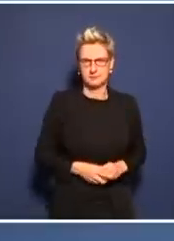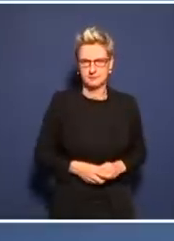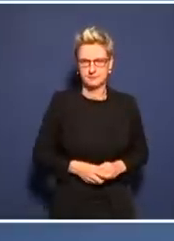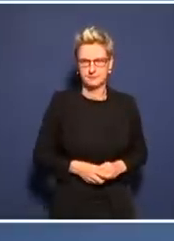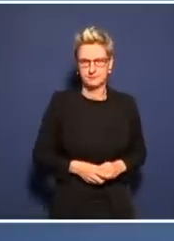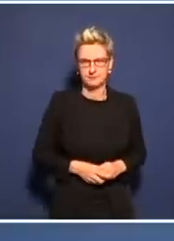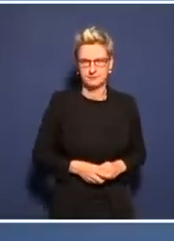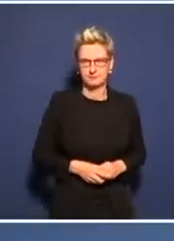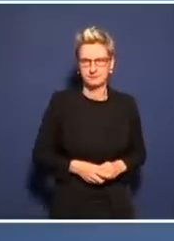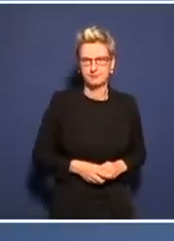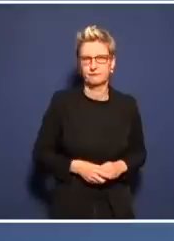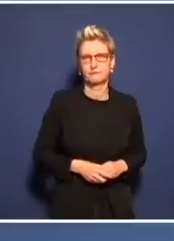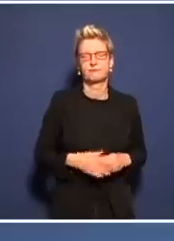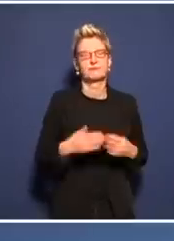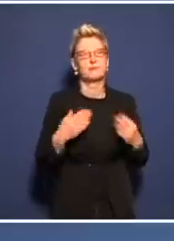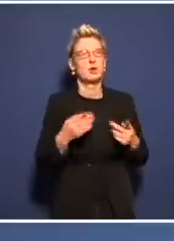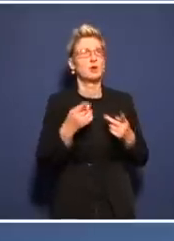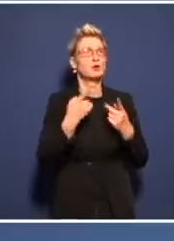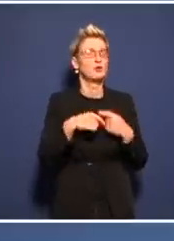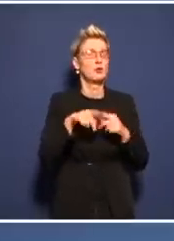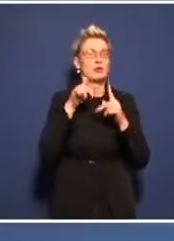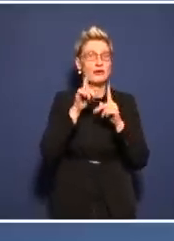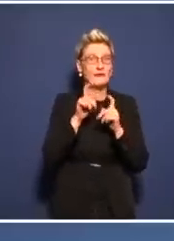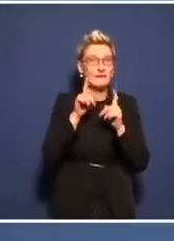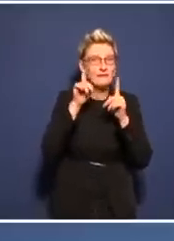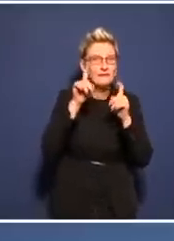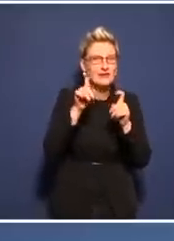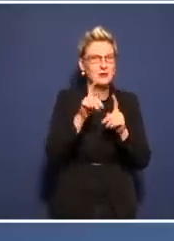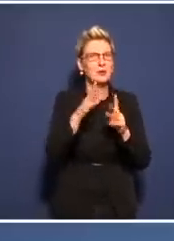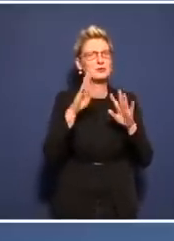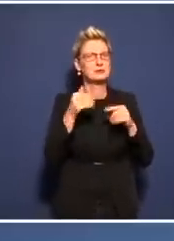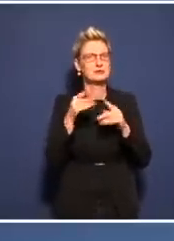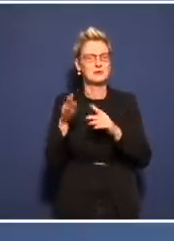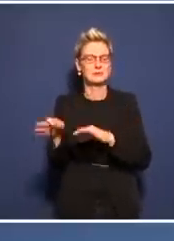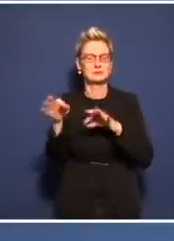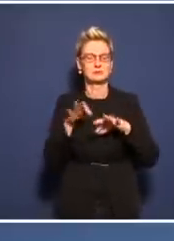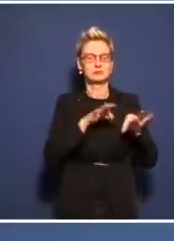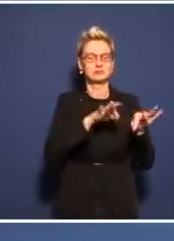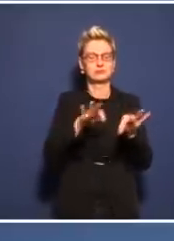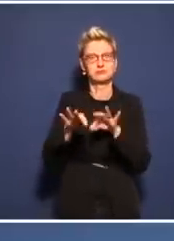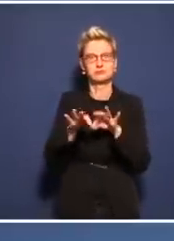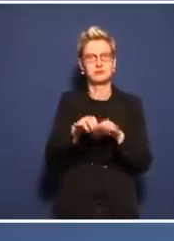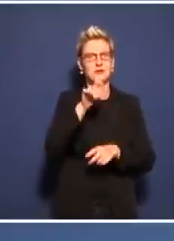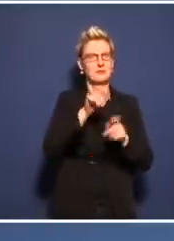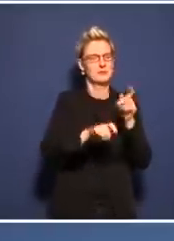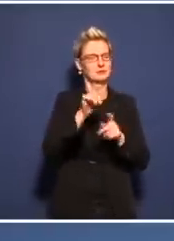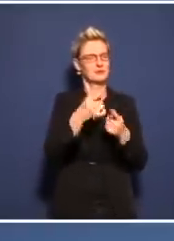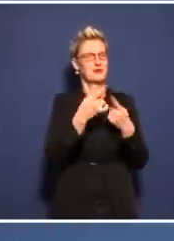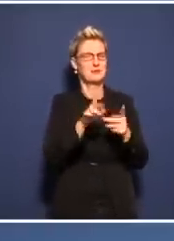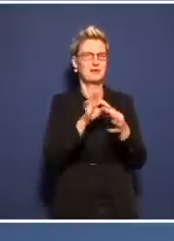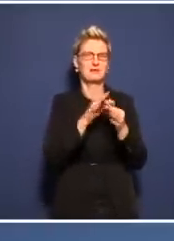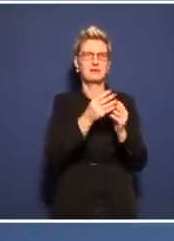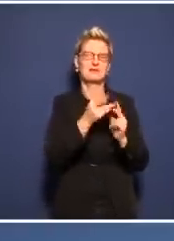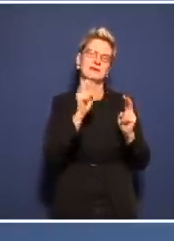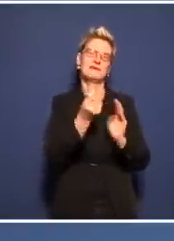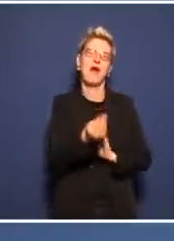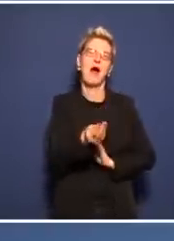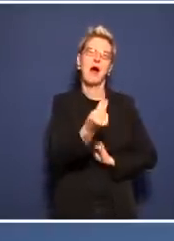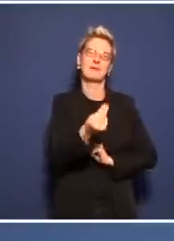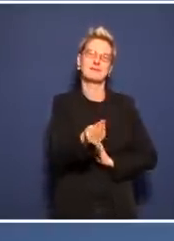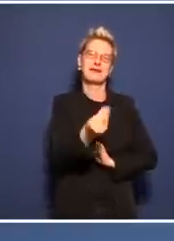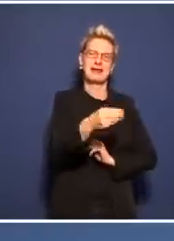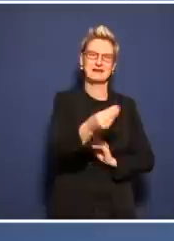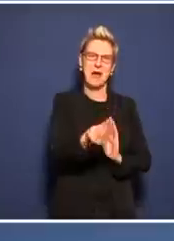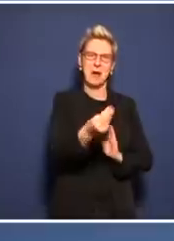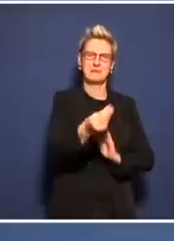immer wieder durch das Virus abgedateten Bevölkerungsimmunität. Wir wissen aber im Moment nicht, ob wir uns das in Deutschland leisten